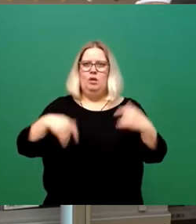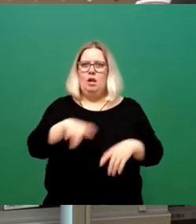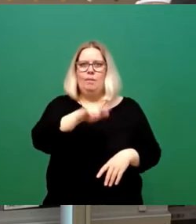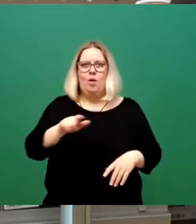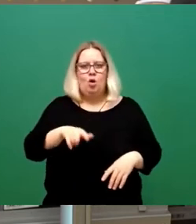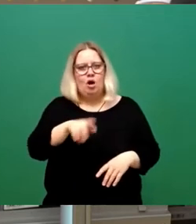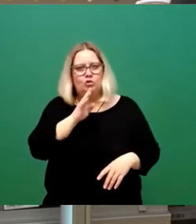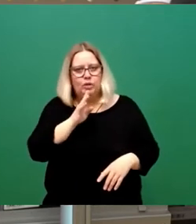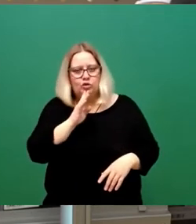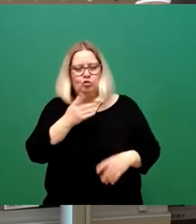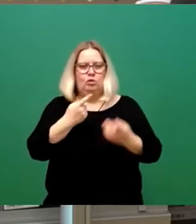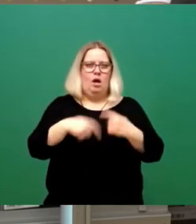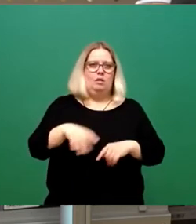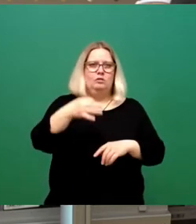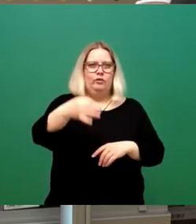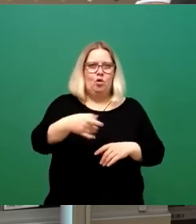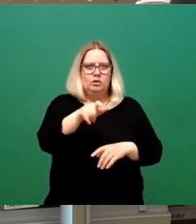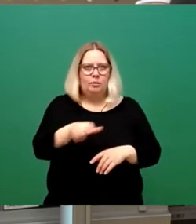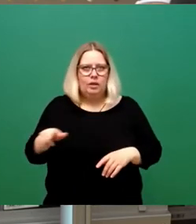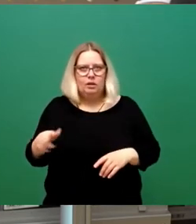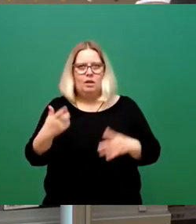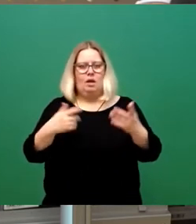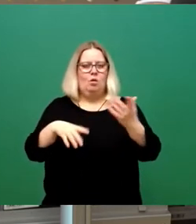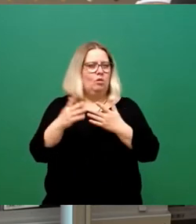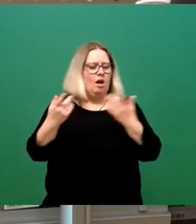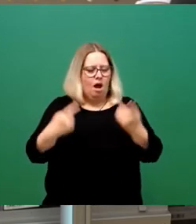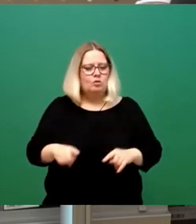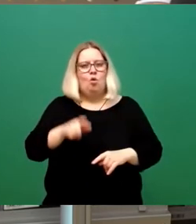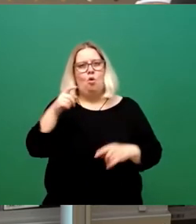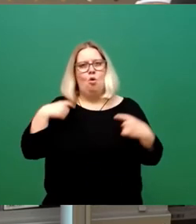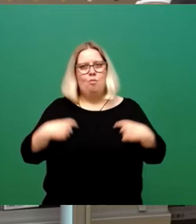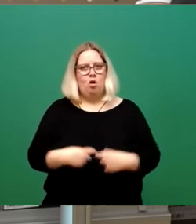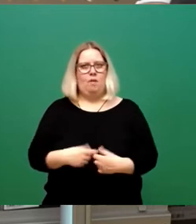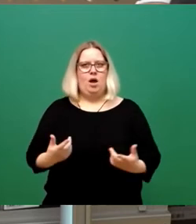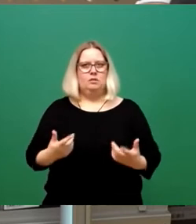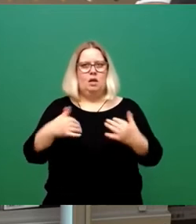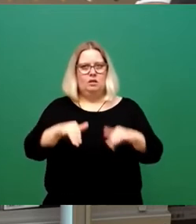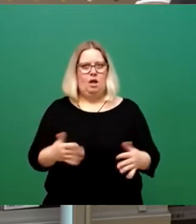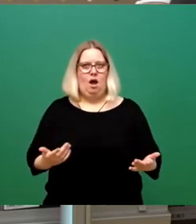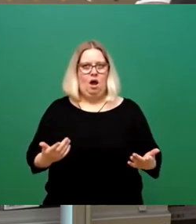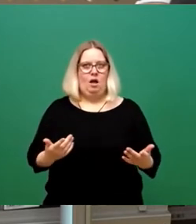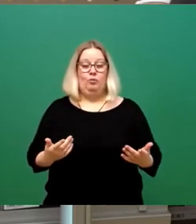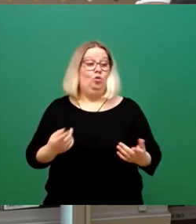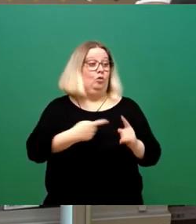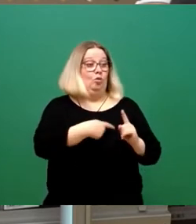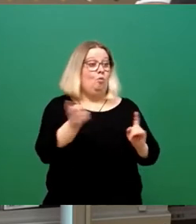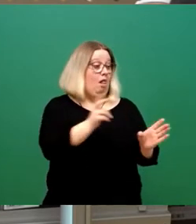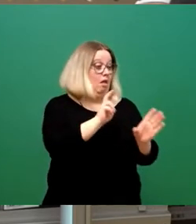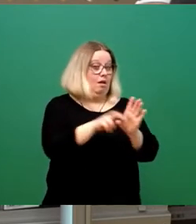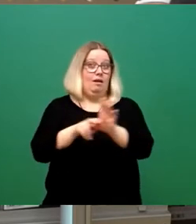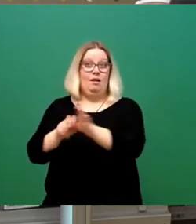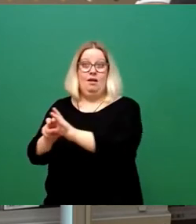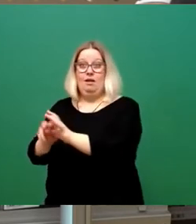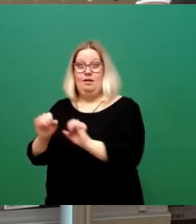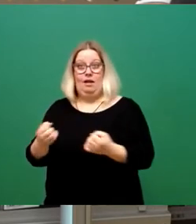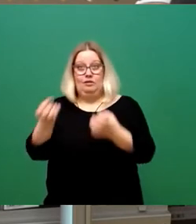seien es andere Vororttermine, seien es Bürgerbeteiligungsverfahren. Der Oberbürgermeister da ist, der kann jetzt naturgemäß nie bei all diesen Terminen sein und in